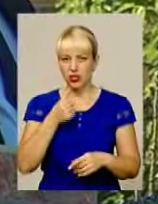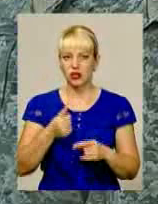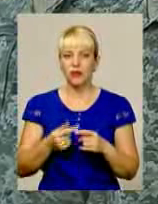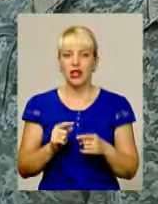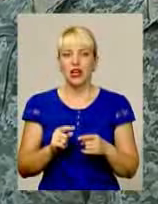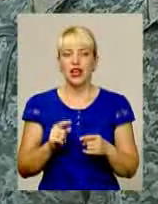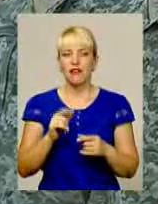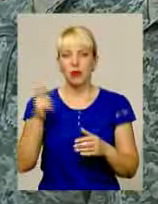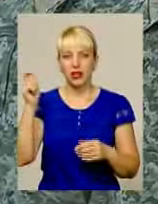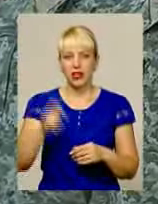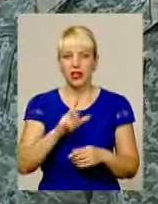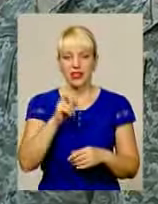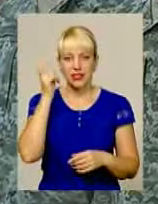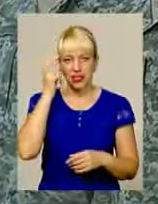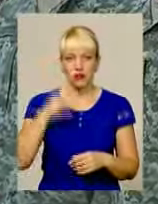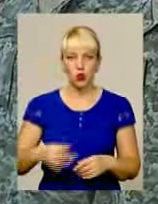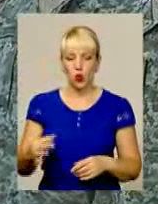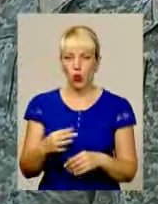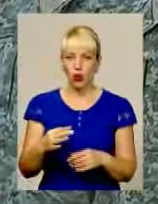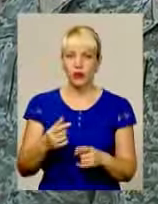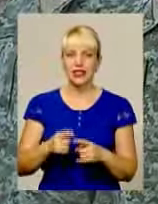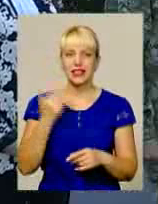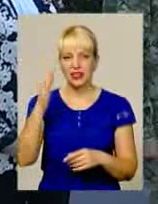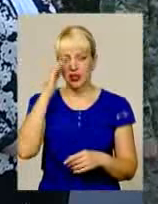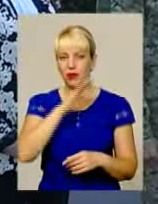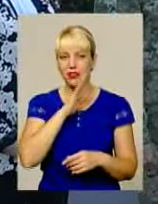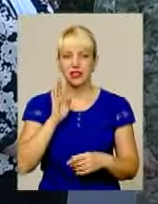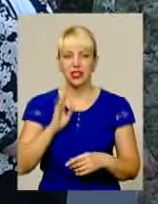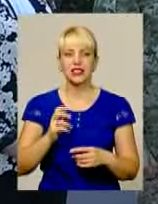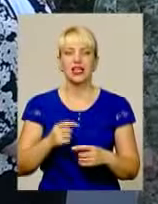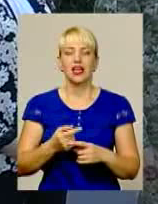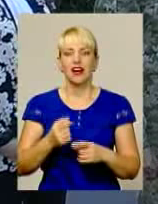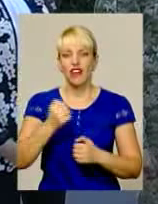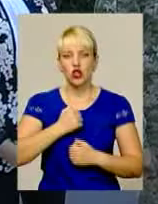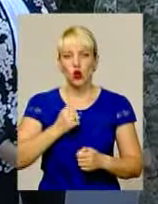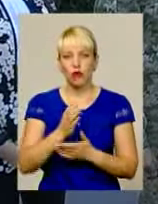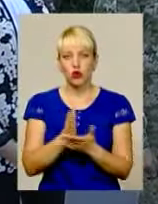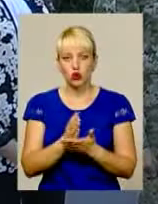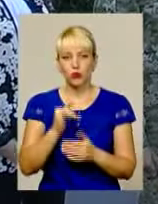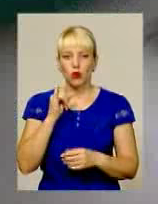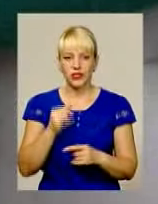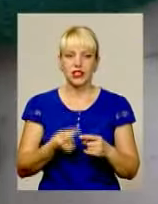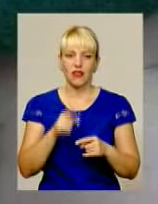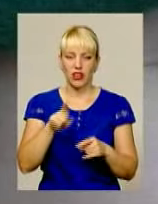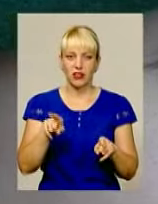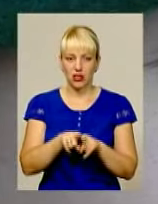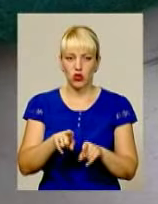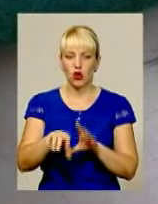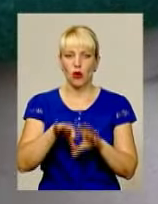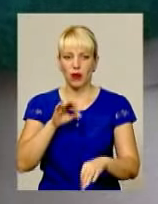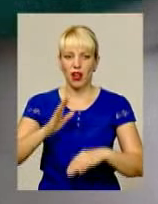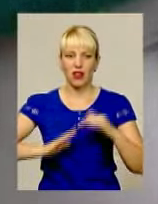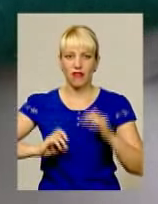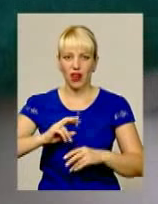приїхала з Василькова Київської області. Її батьки – військовослужбовці, тож і вона обрала своєю професією військовий фах. Зізнається,